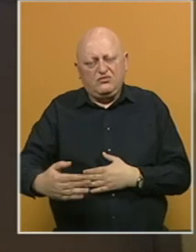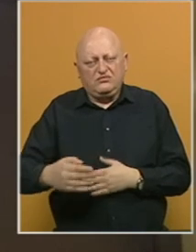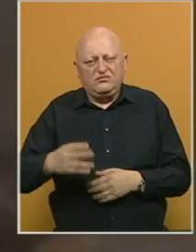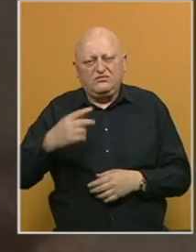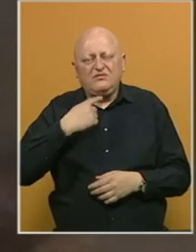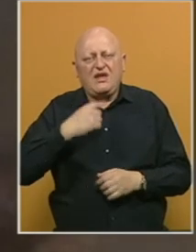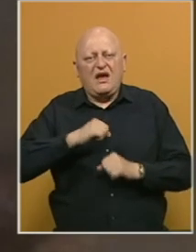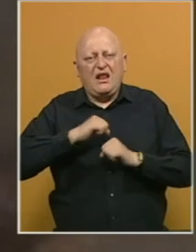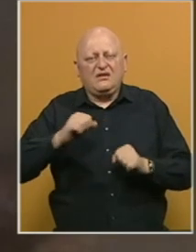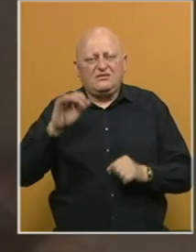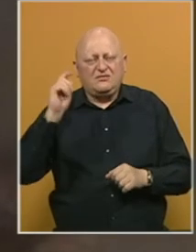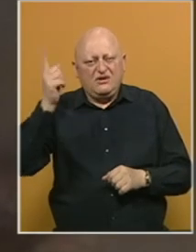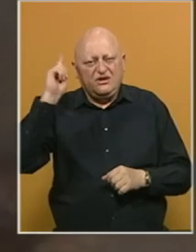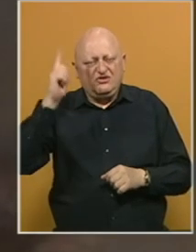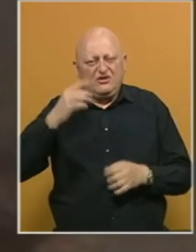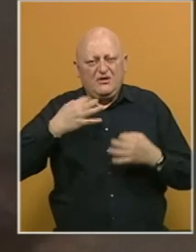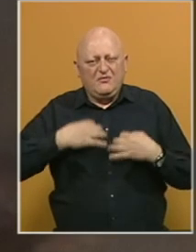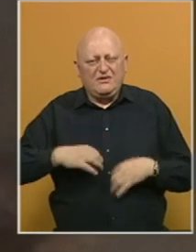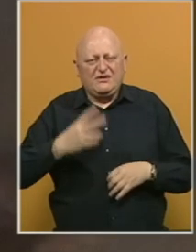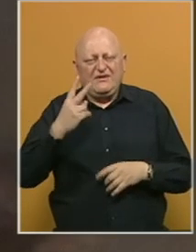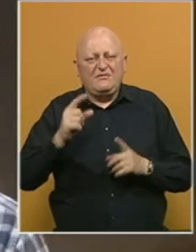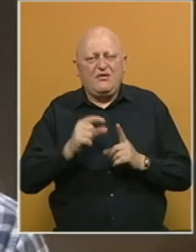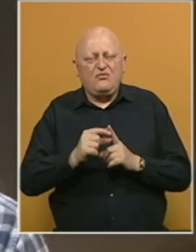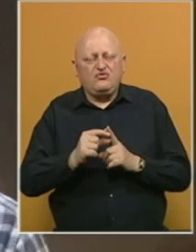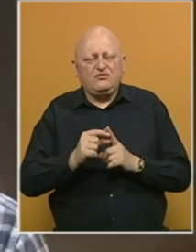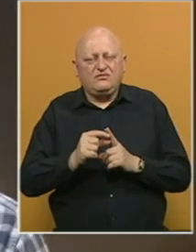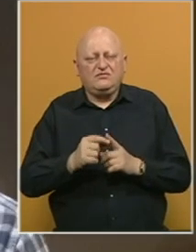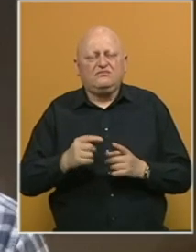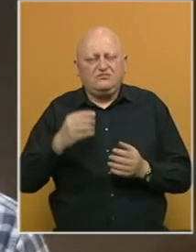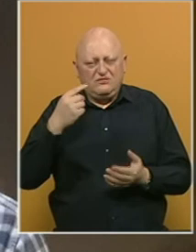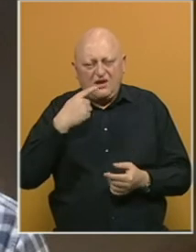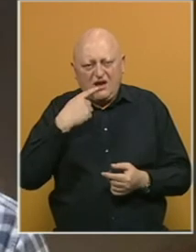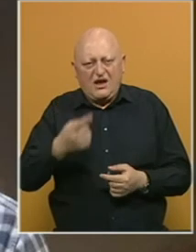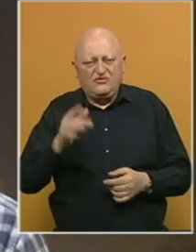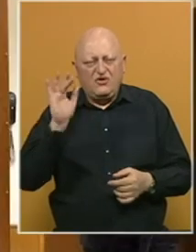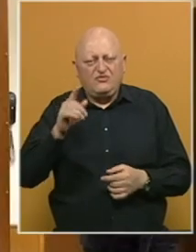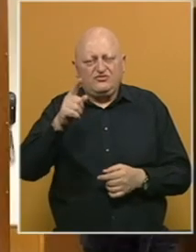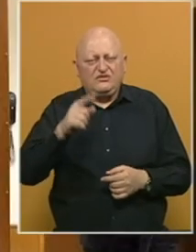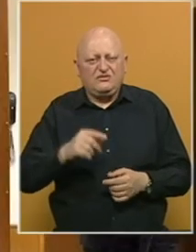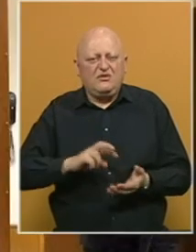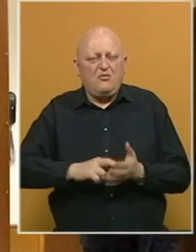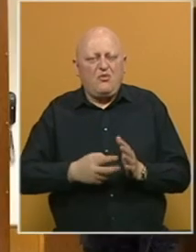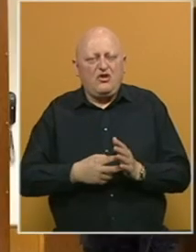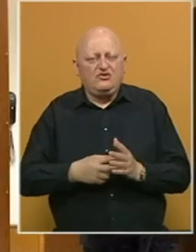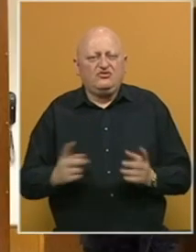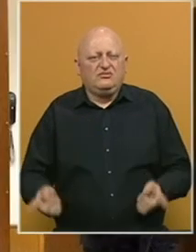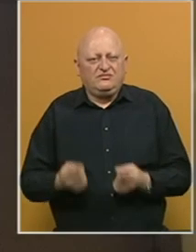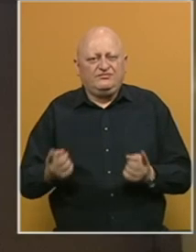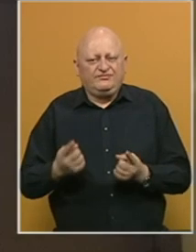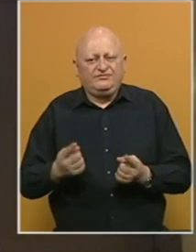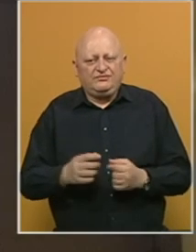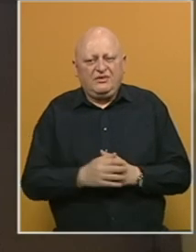među najglasnijim žestokim kritičarima predsjednika Vladimira Putina, tvrdi da su optužbe protiv njega politički motivirane.